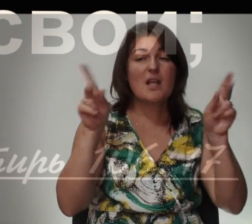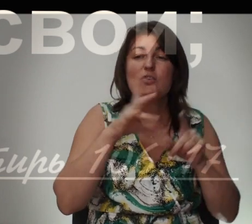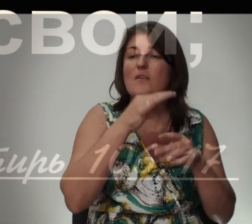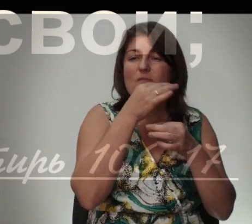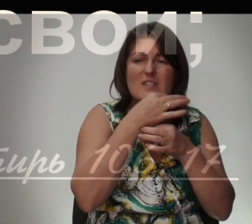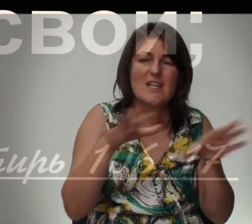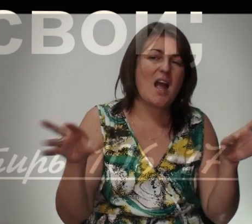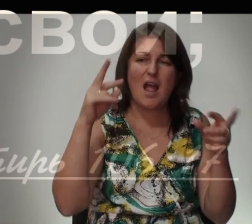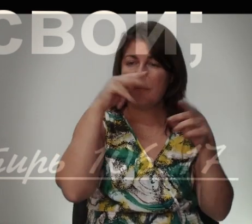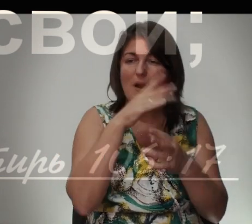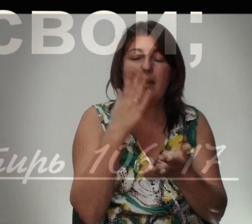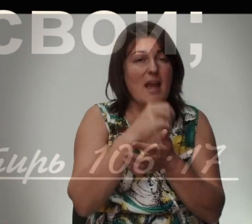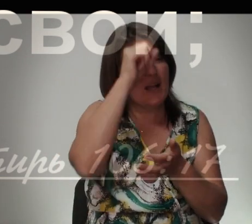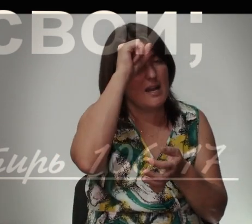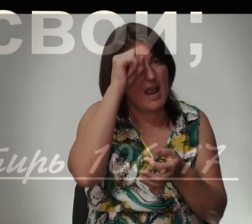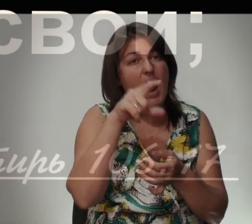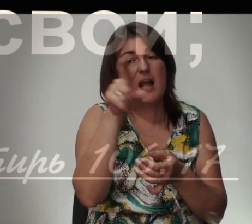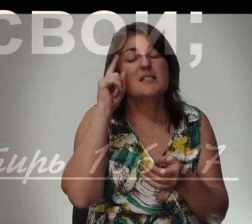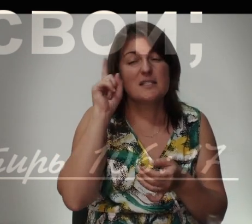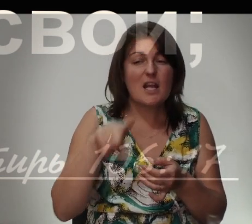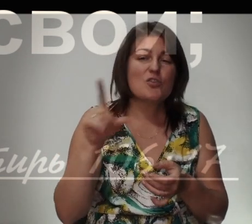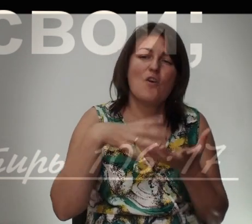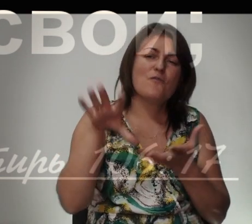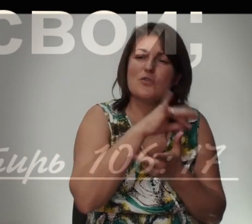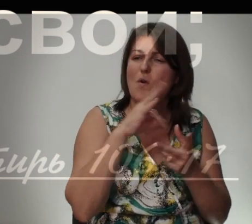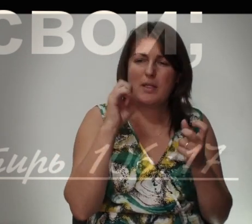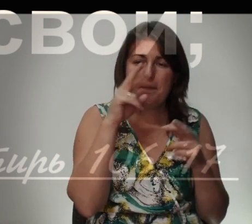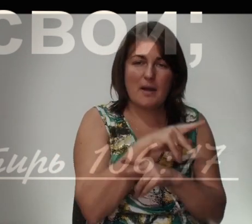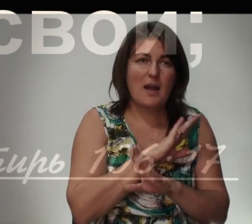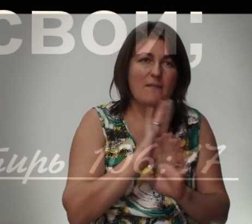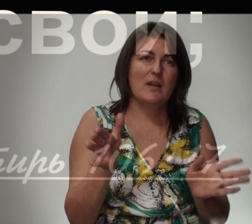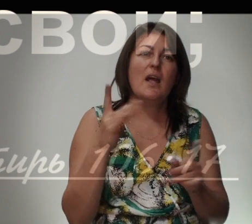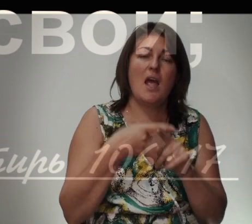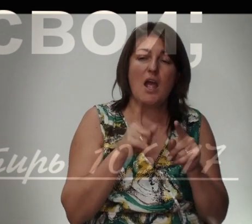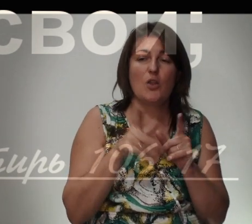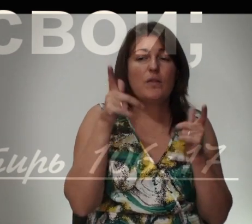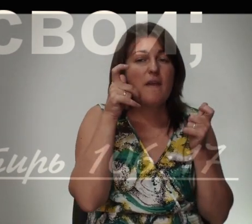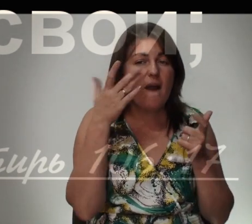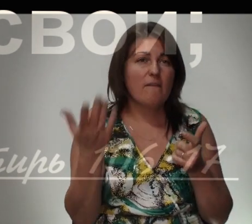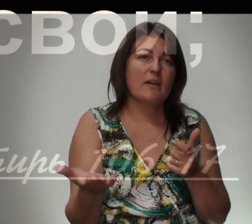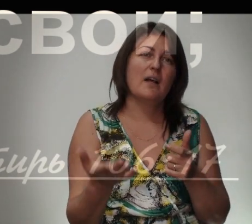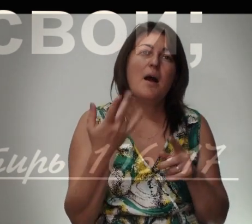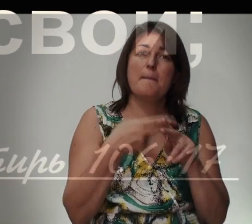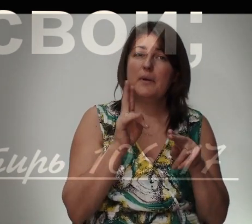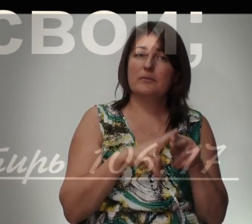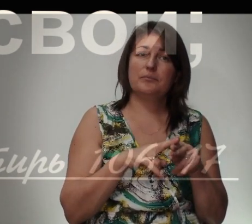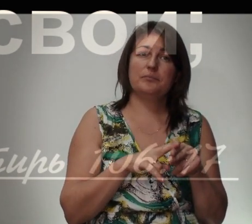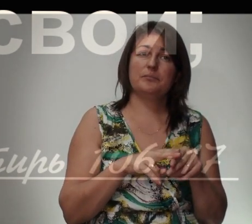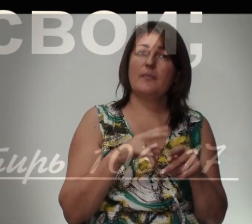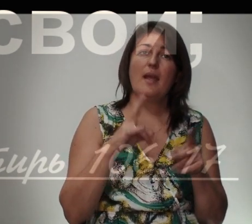всякая Неправда Есть грех Они знают Что все Что неправильно Это дьявола Поэтому